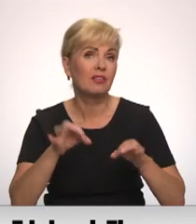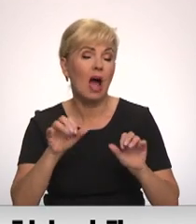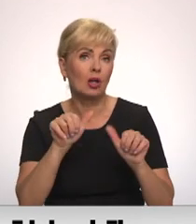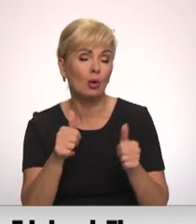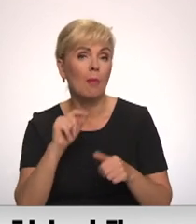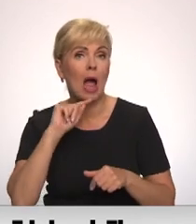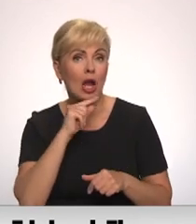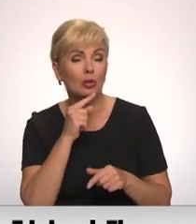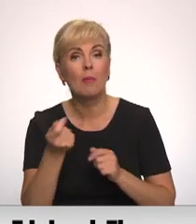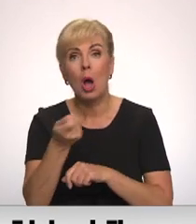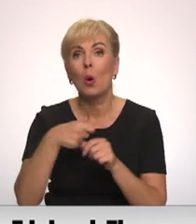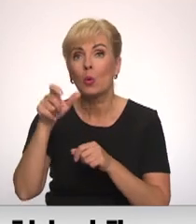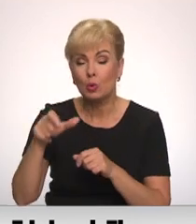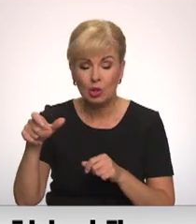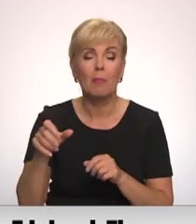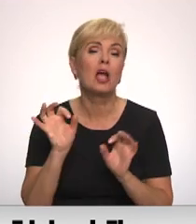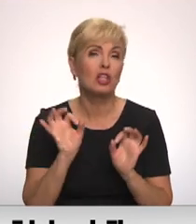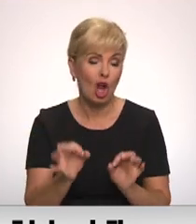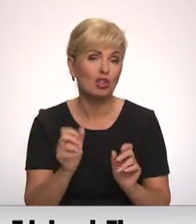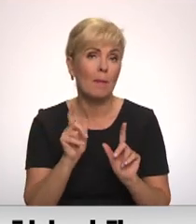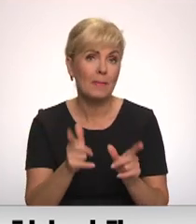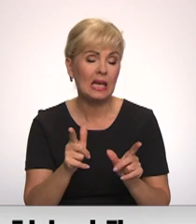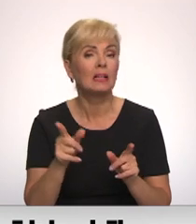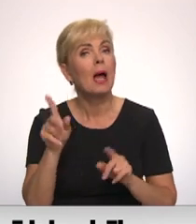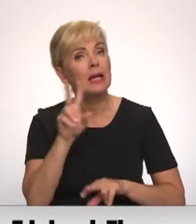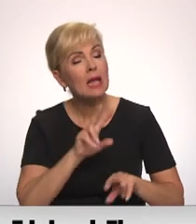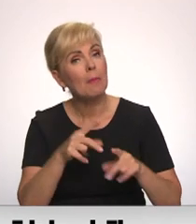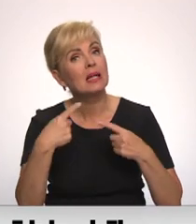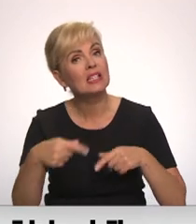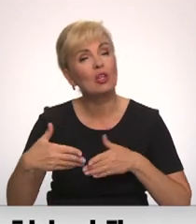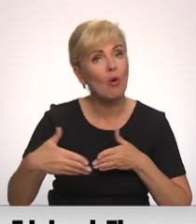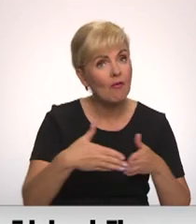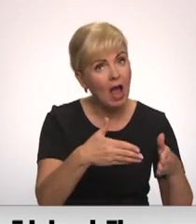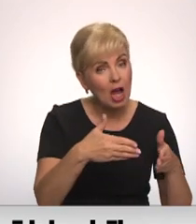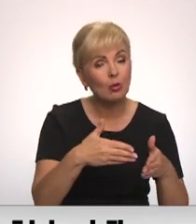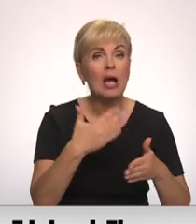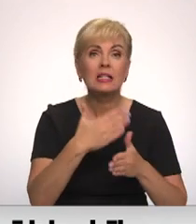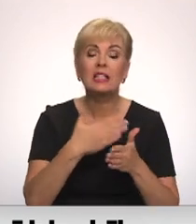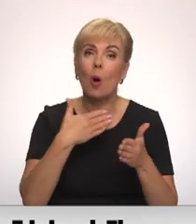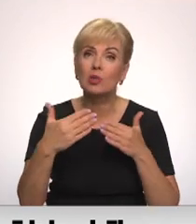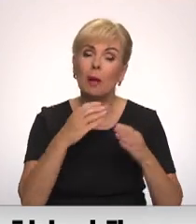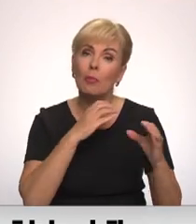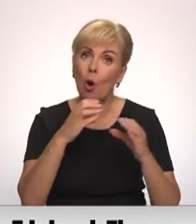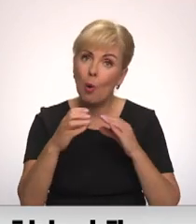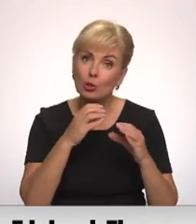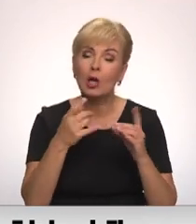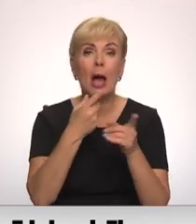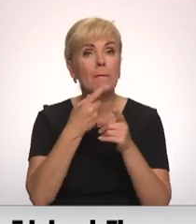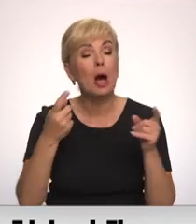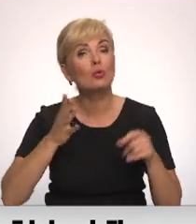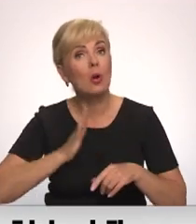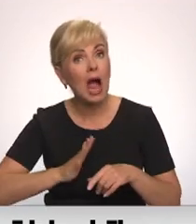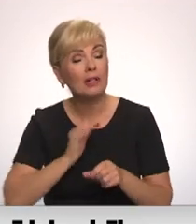ekonomikā uzņēmē nenoliedz, bet viņa prāt ir jāmeklē kompromiss un jāsāk ar savstarpēju komunikāciju, pasiņojot par